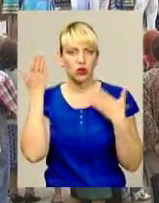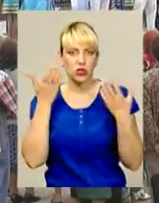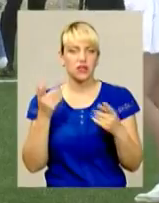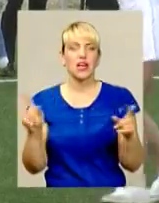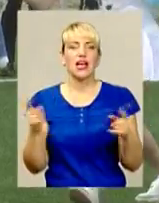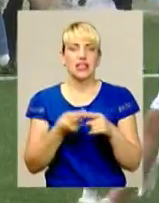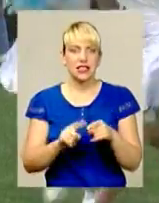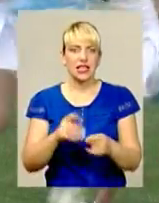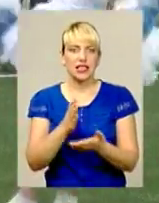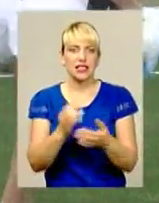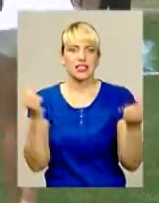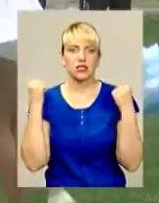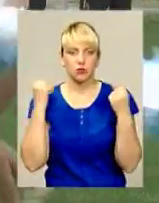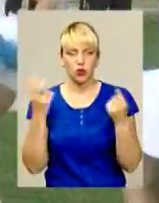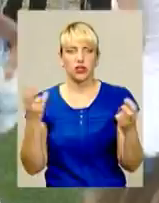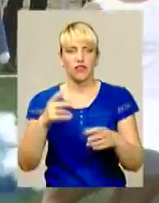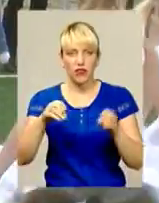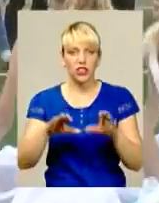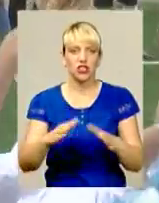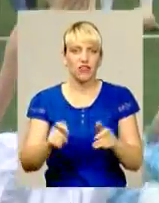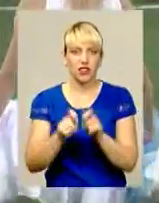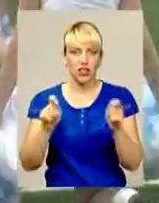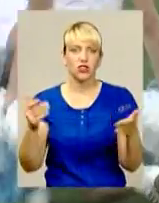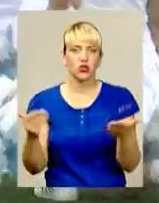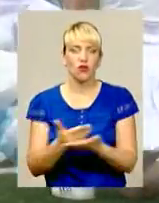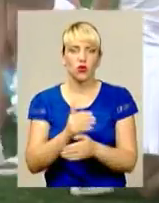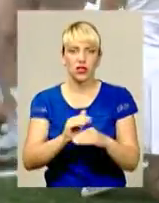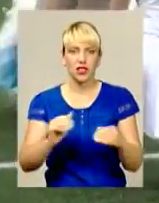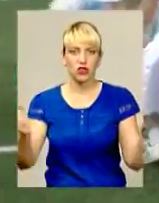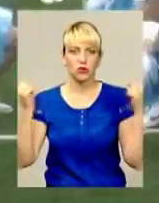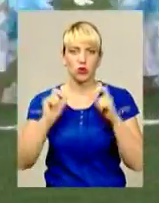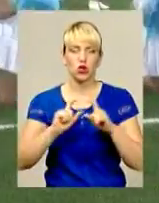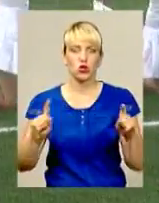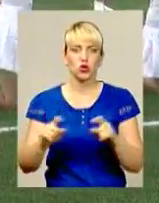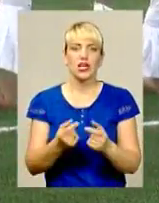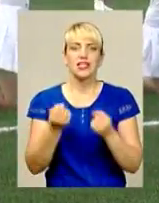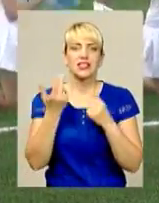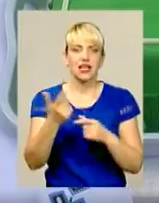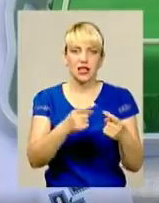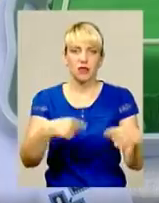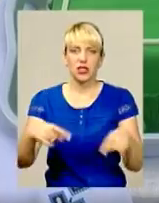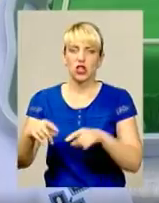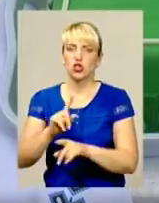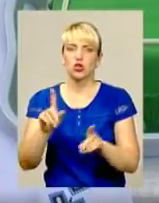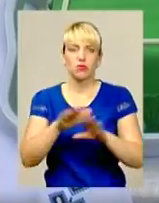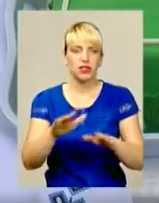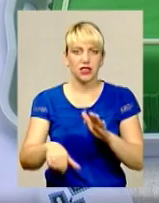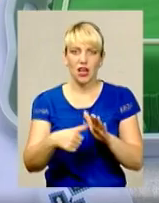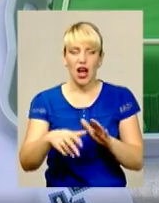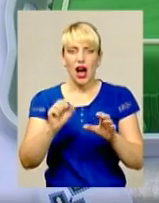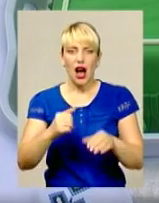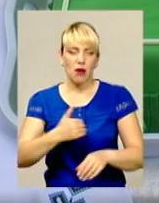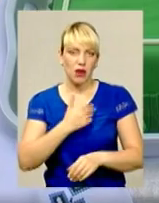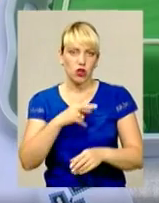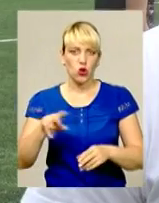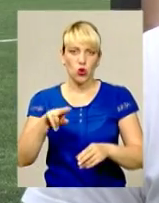вирішено було відкрити нову дитячо-юнацьку спортивну школу із кількома секціями, аби місцеві дітлахи не вешталися в пошуках пригод, а прагнули до